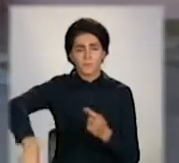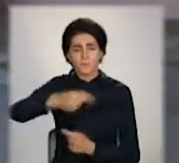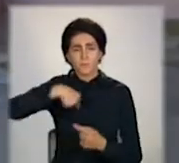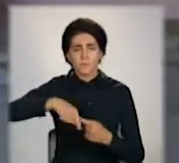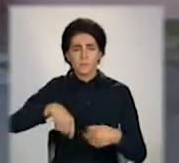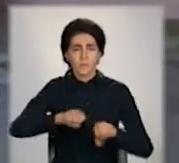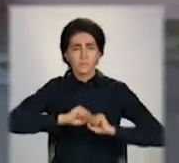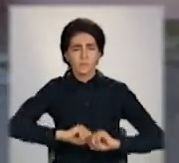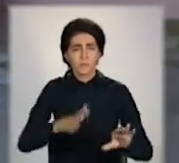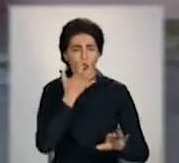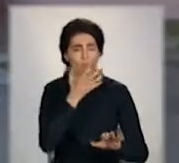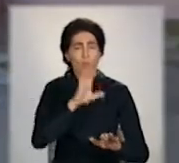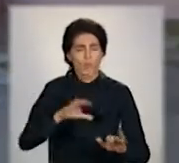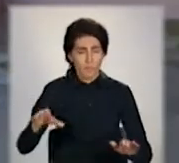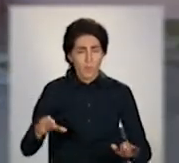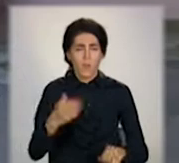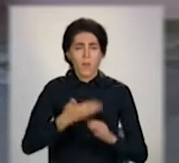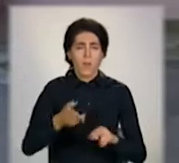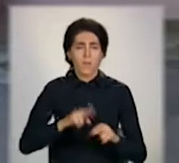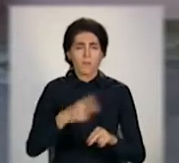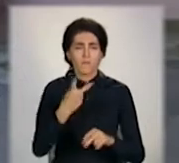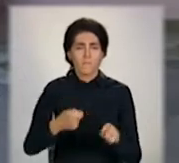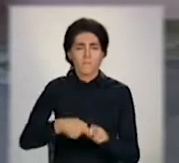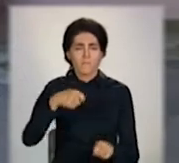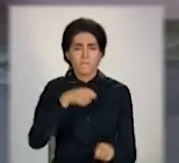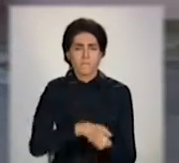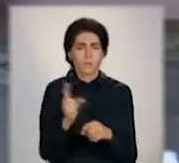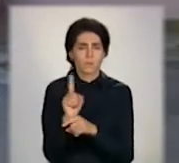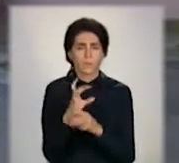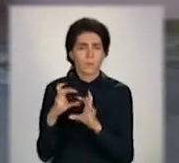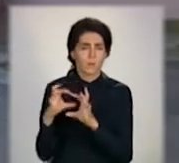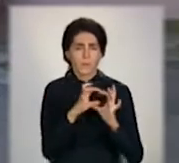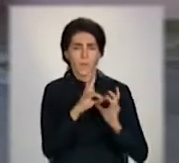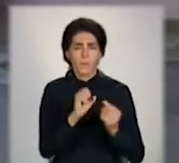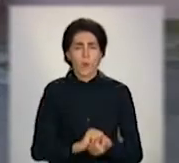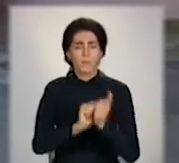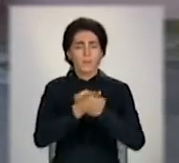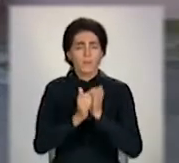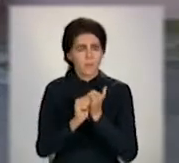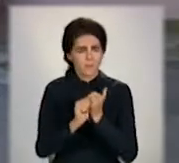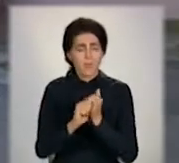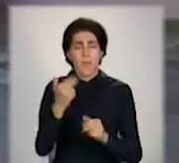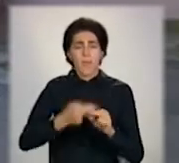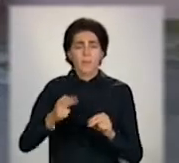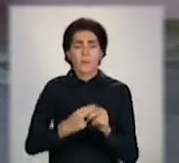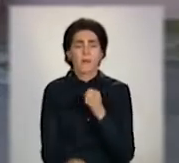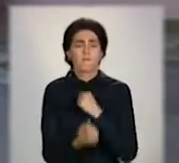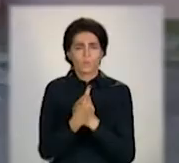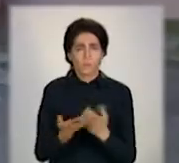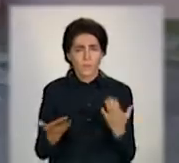подається на опалення, 2 метри від лічильника на теплобмінник. Звідки